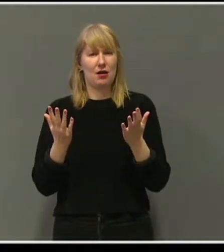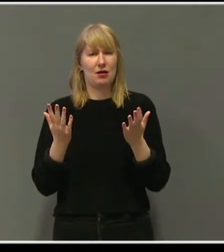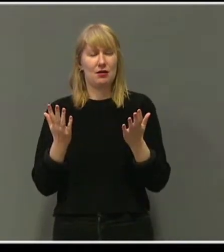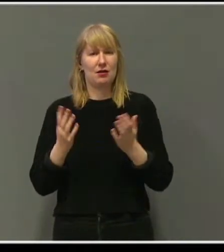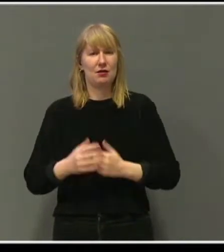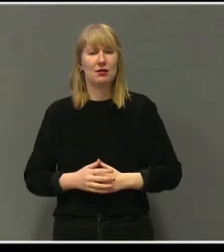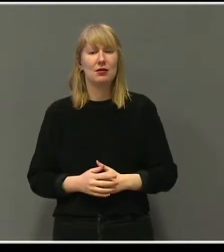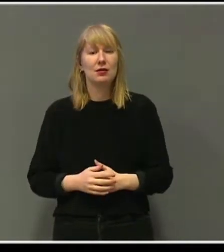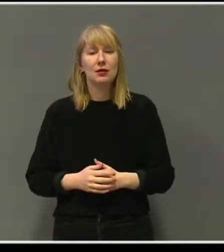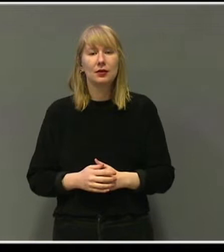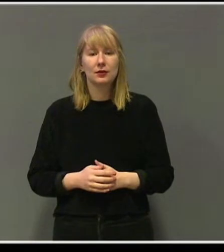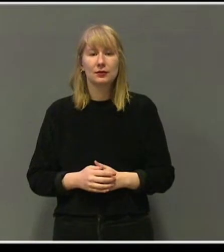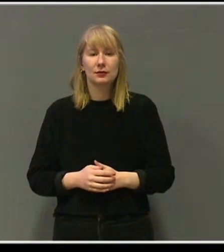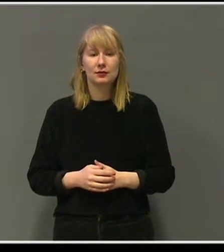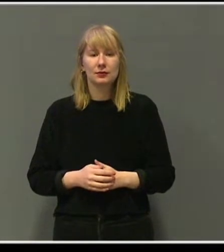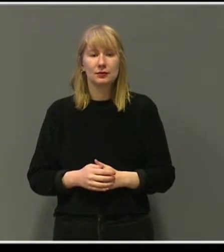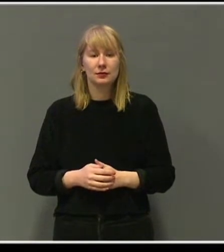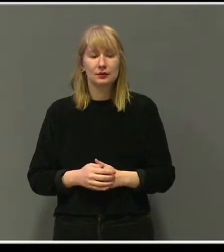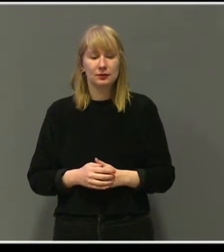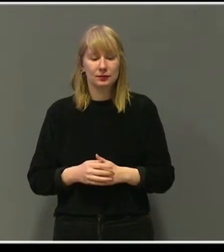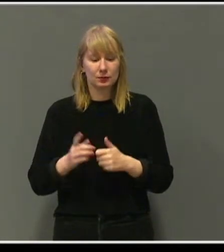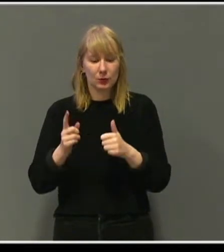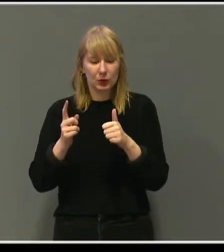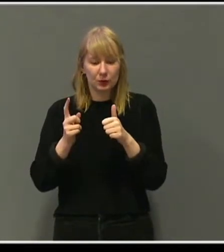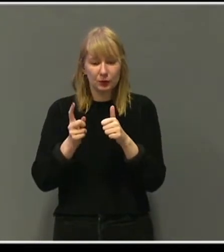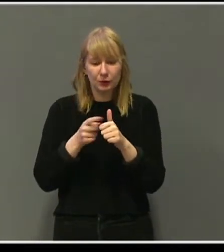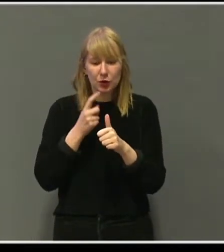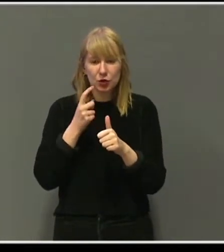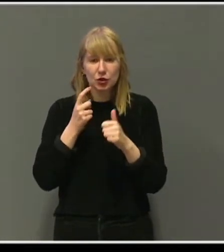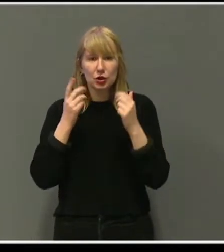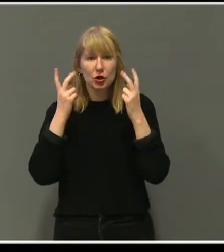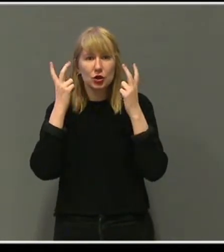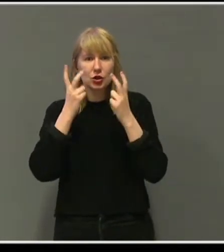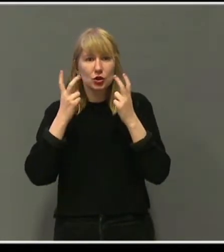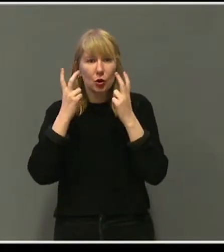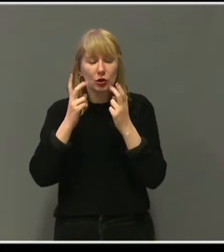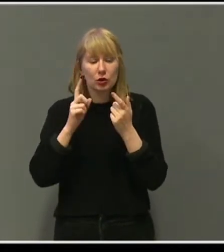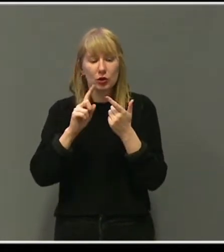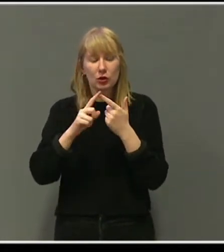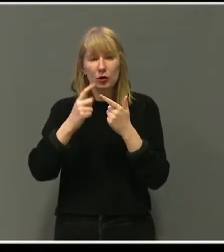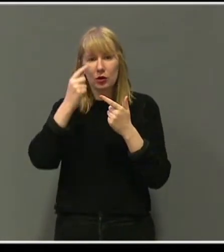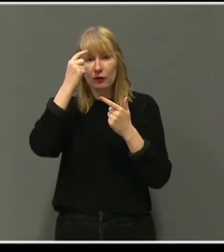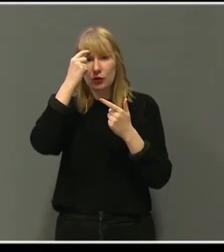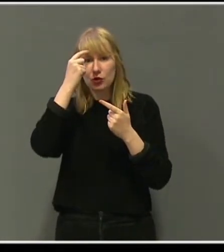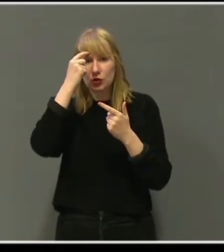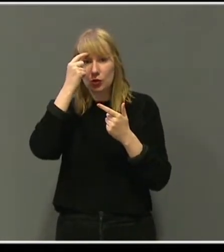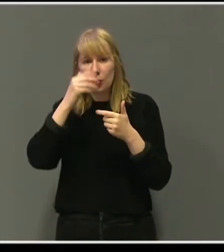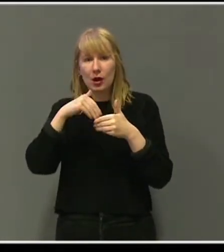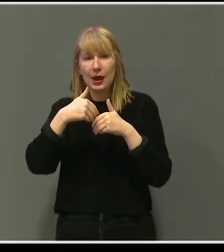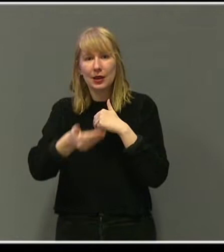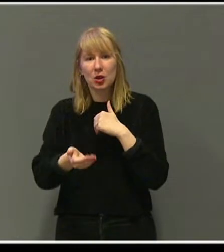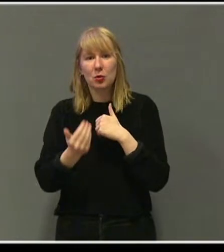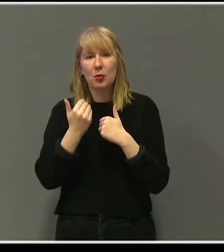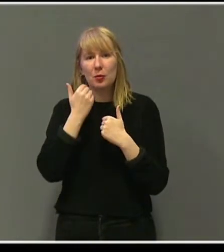Søk først å forstå for så å bli forstått.